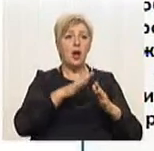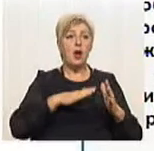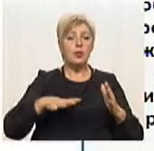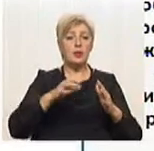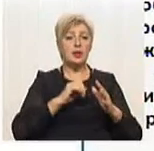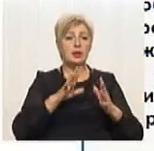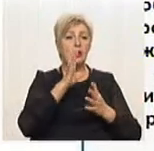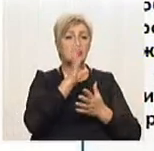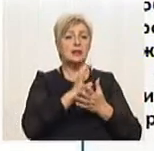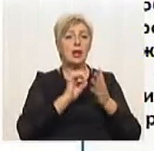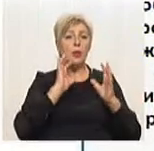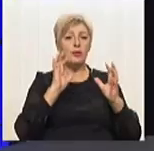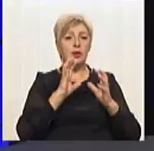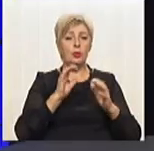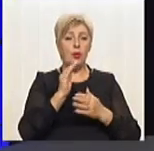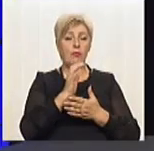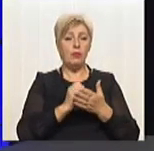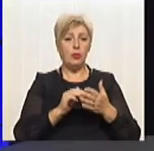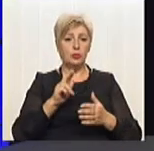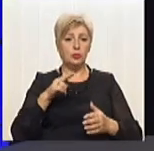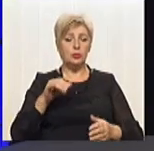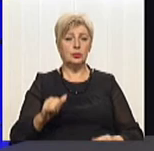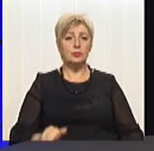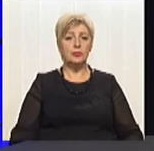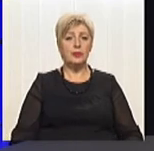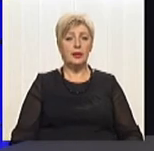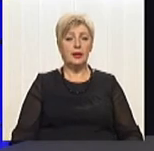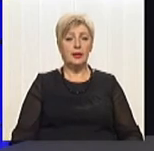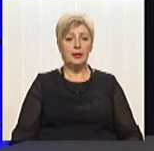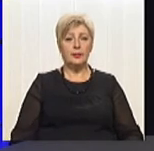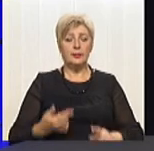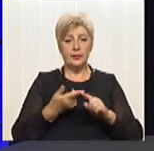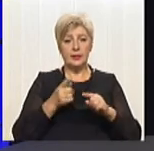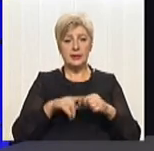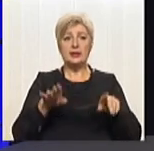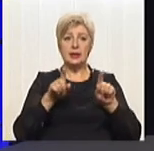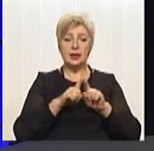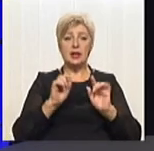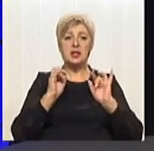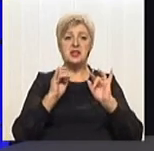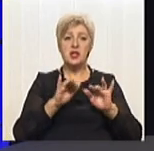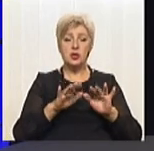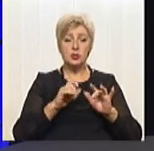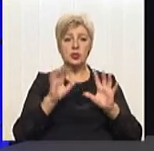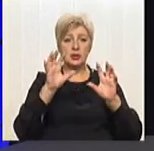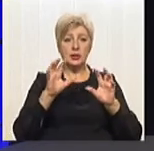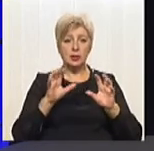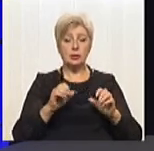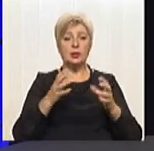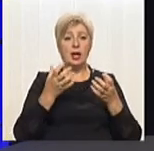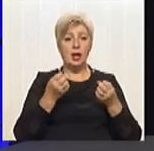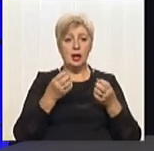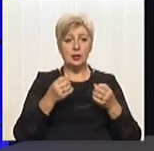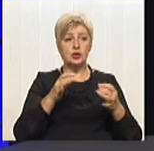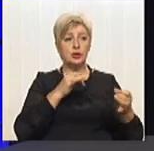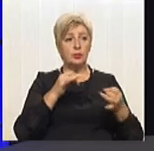-заповідного фонду. Пане Валерію, це маємо такі діючі закони, але от на форумі мова йшла також про обговорення